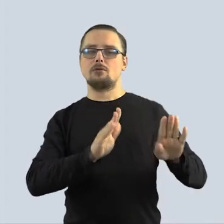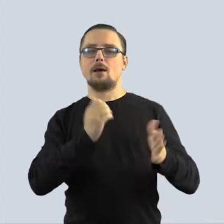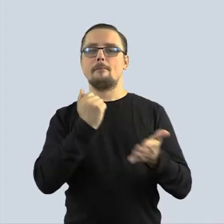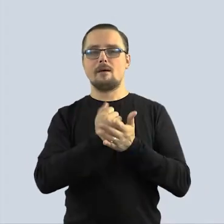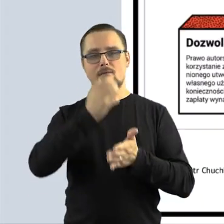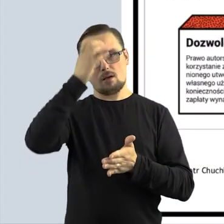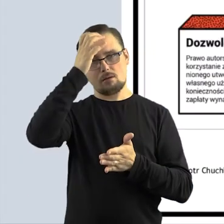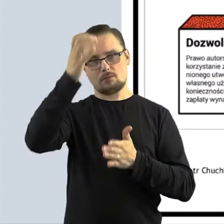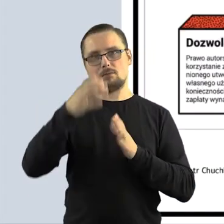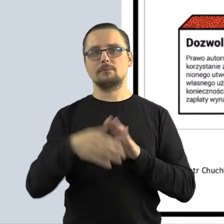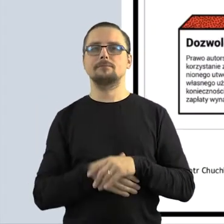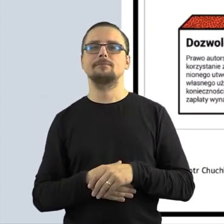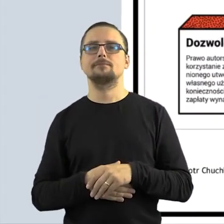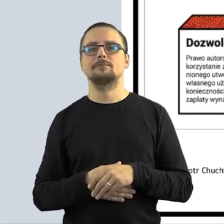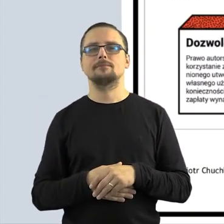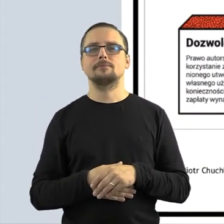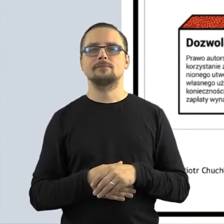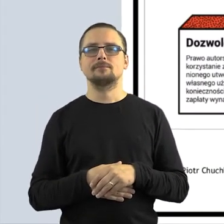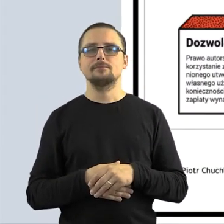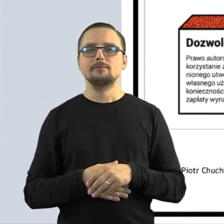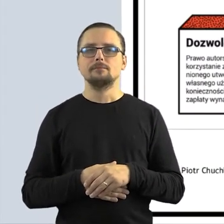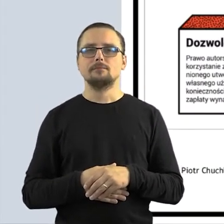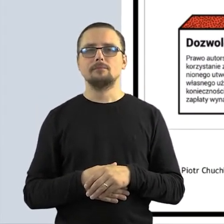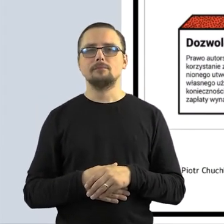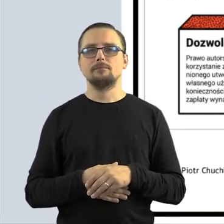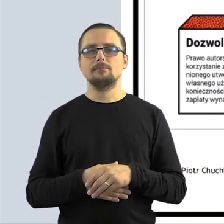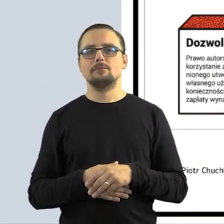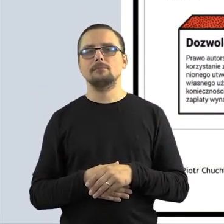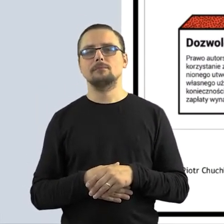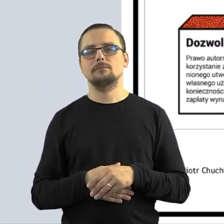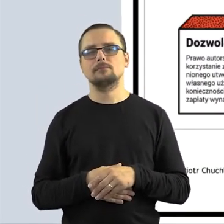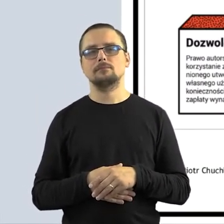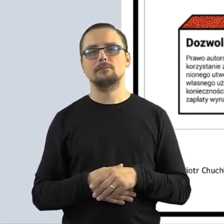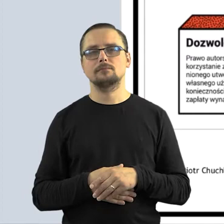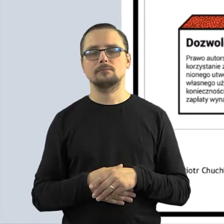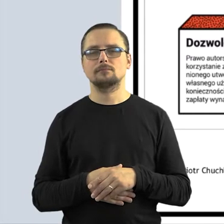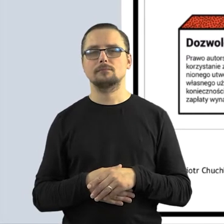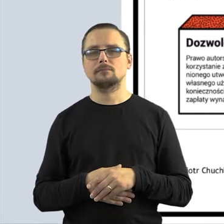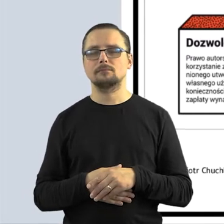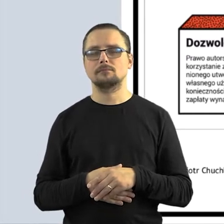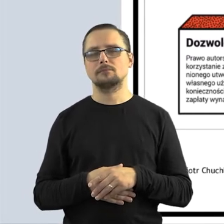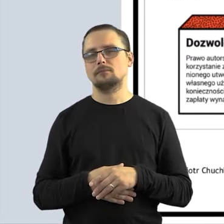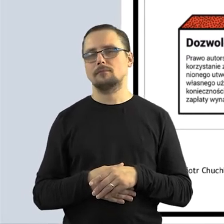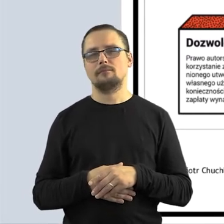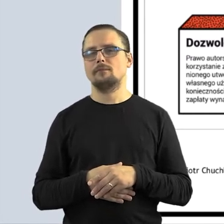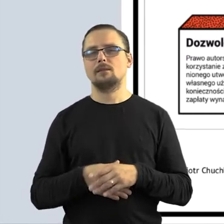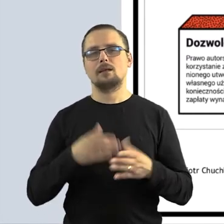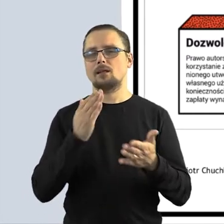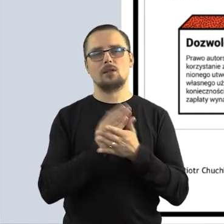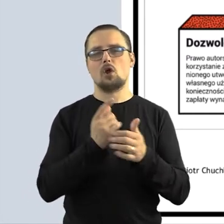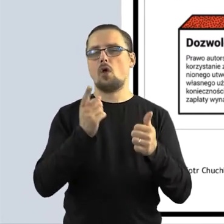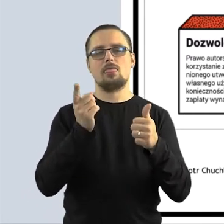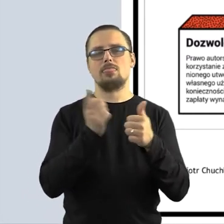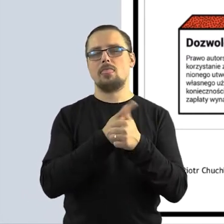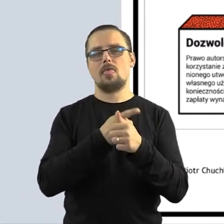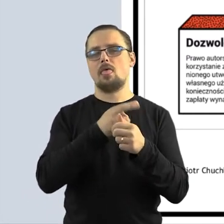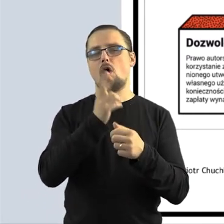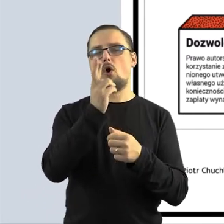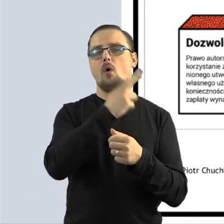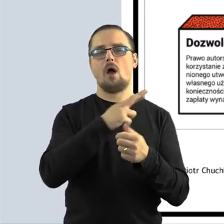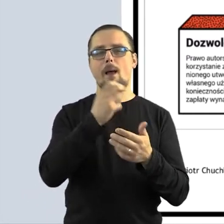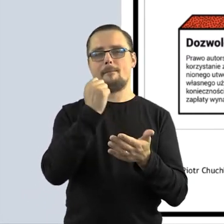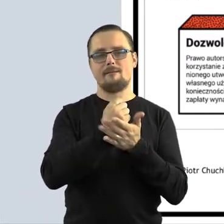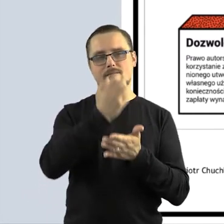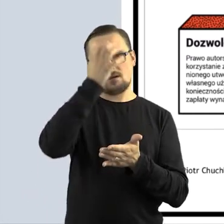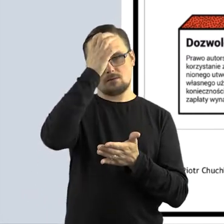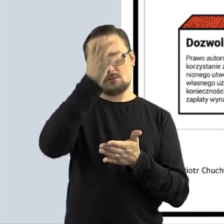również uznawało. I oczywiście życie byłoby za proste, gdybyśmy mieli tylko jedne prawa autorskie i gdybyśmy mówili